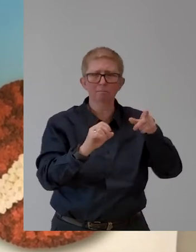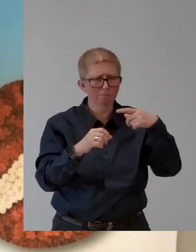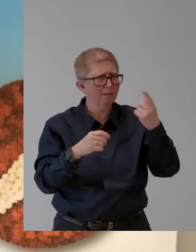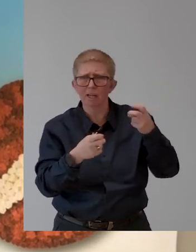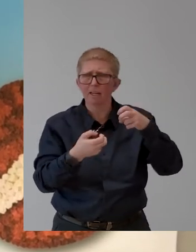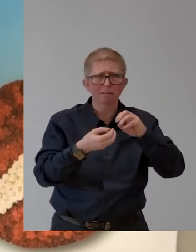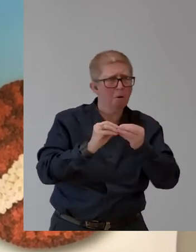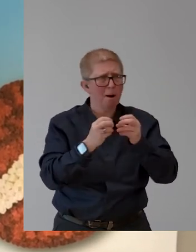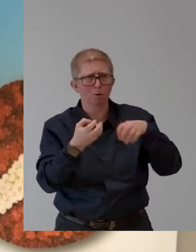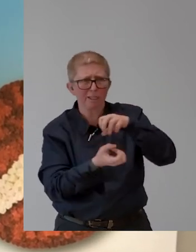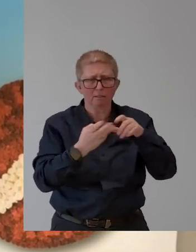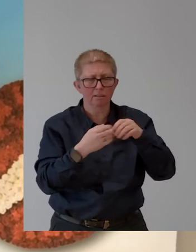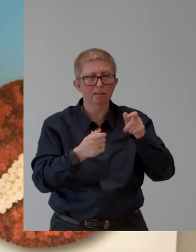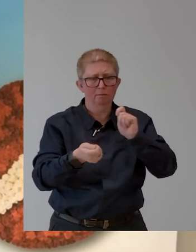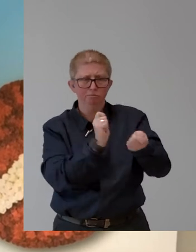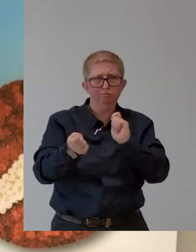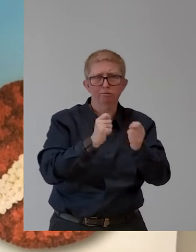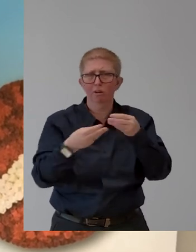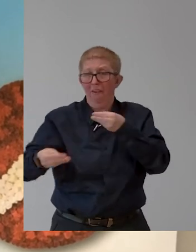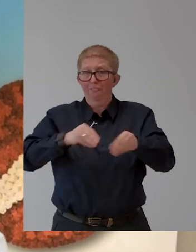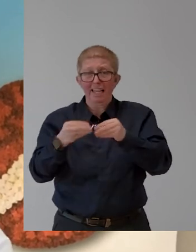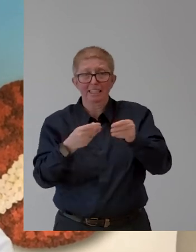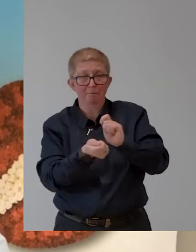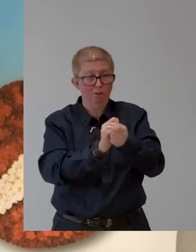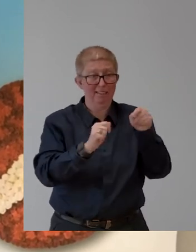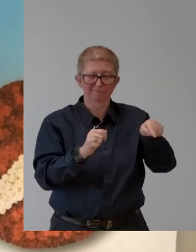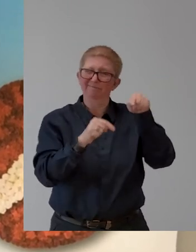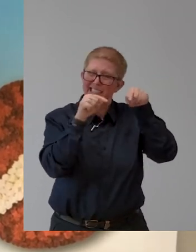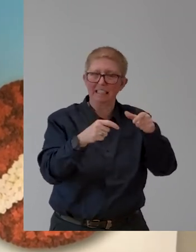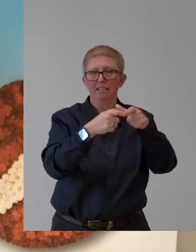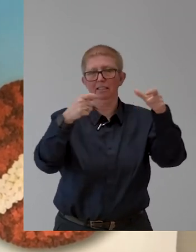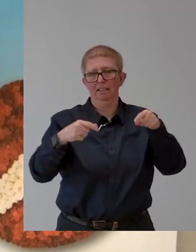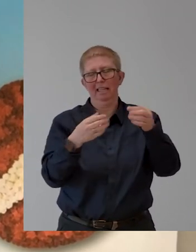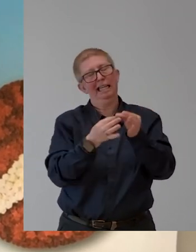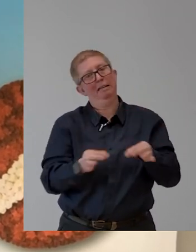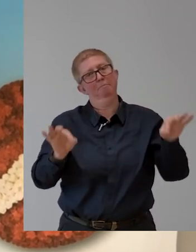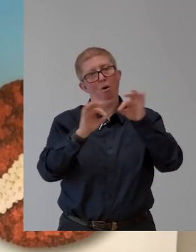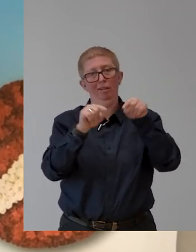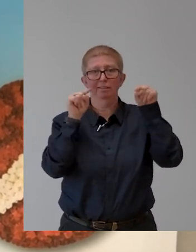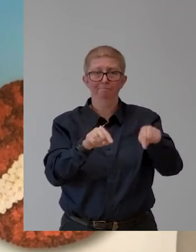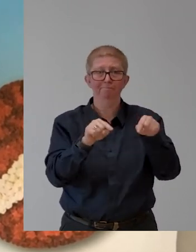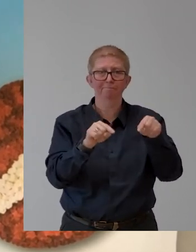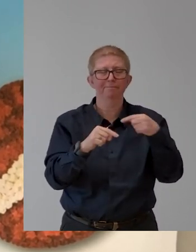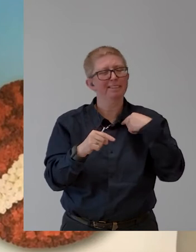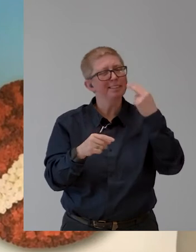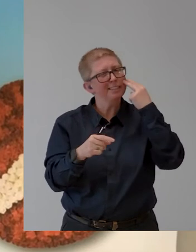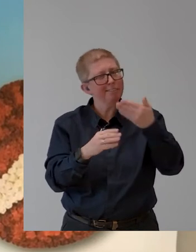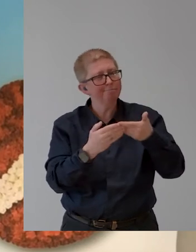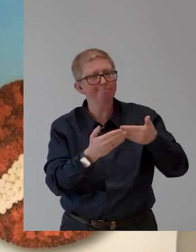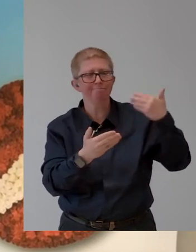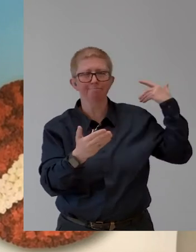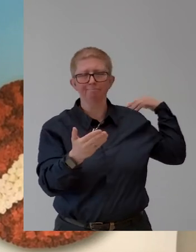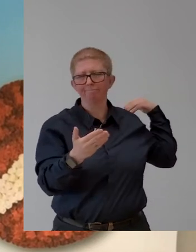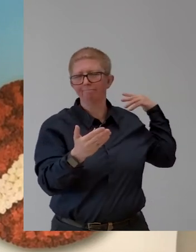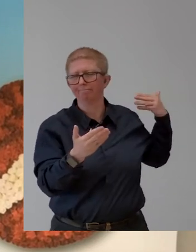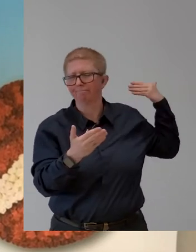is important. And we have recognized this also in the last year, especially, as well to the changing customer